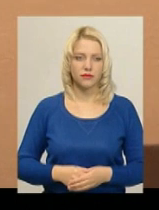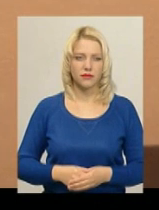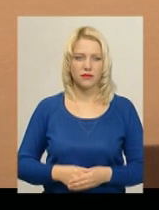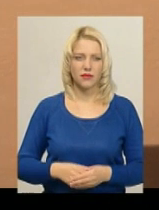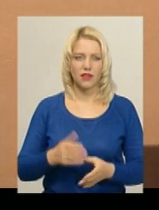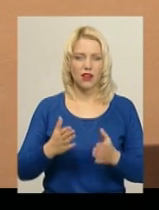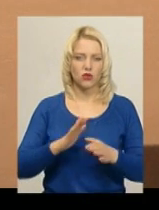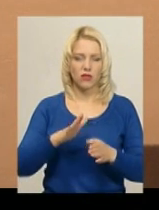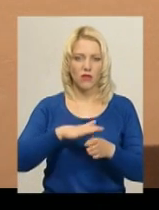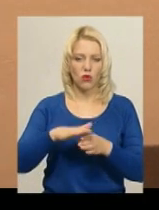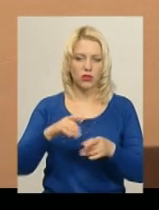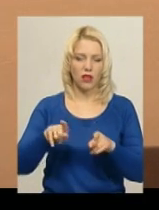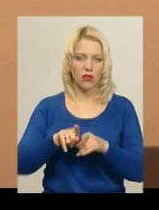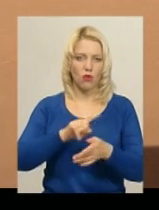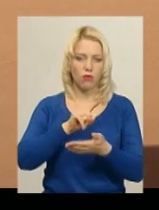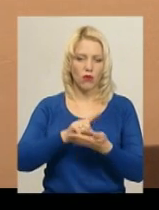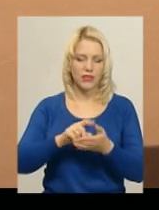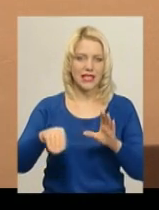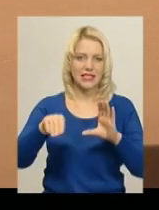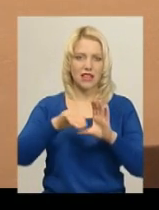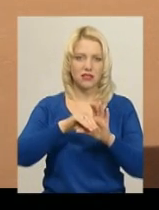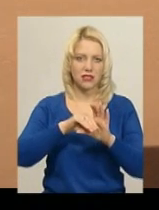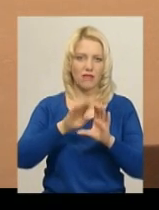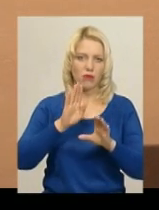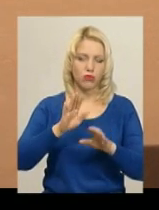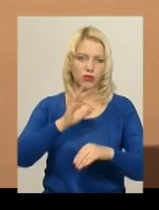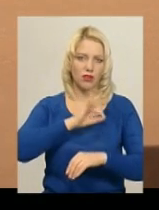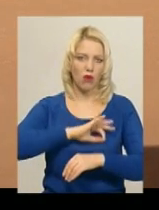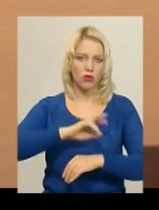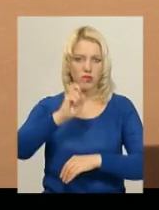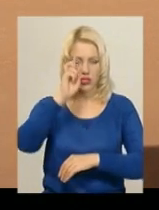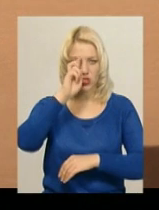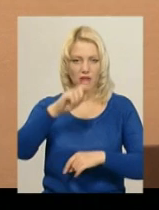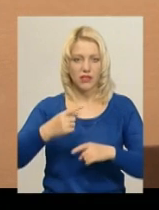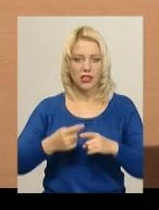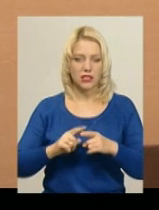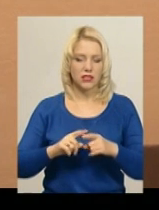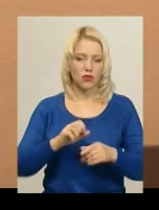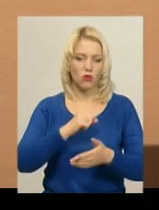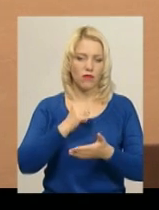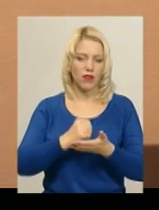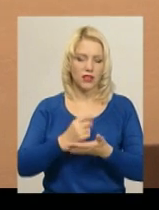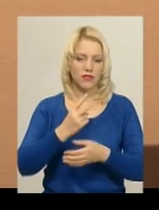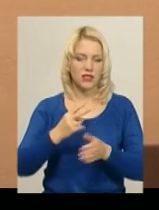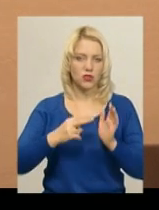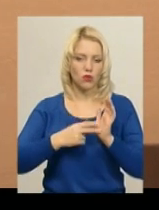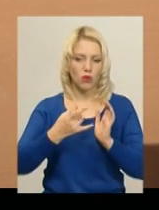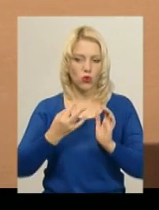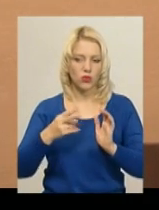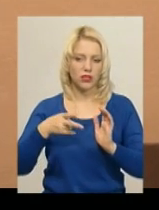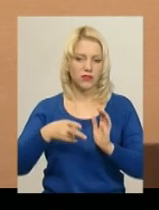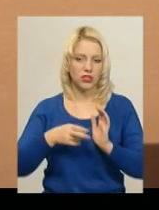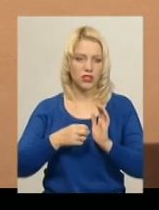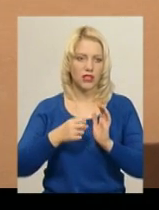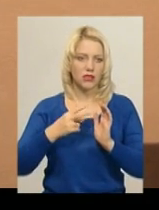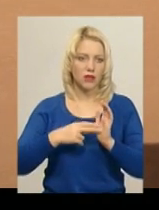У разі невиконання даних обов'язків застава звертається до вхід держави. Ухвала діє по 27 грудня 2018 року, підлягає